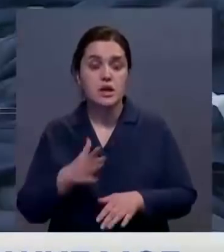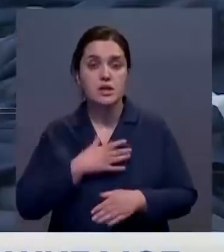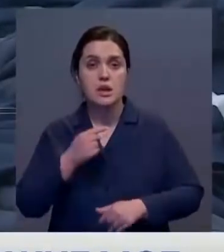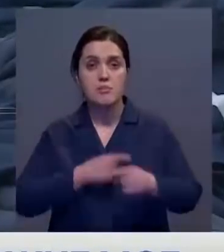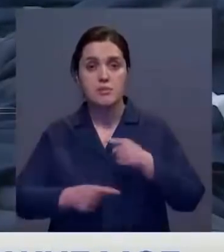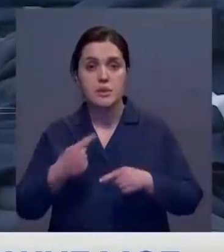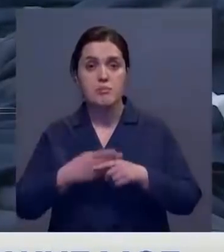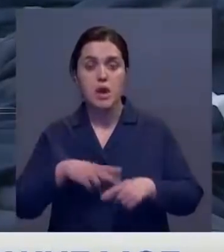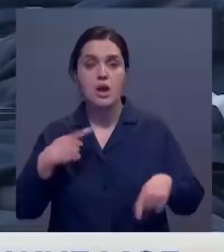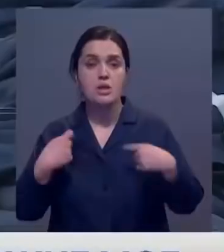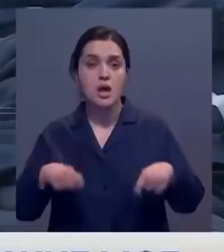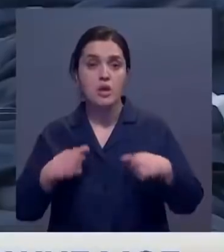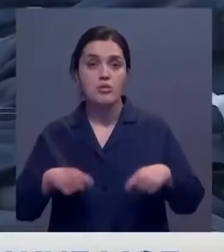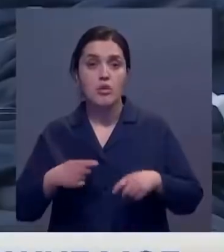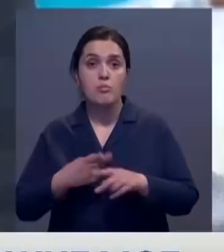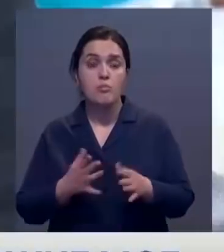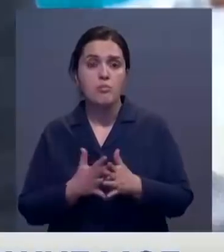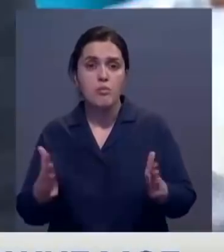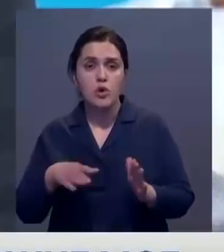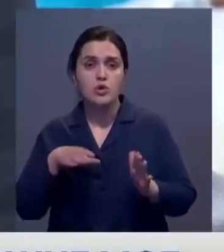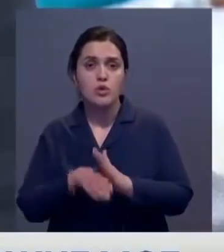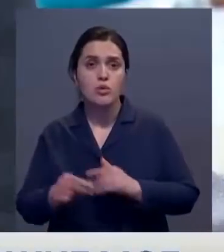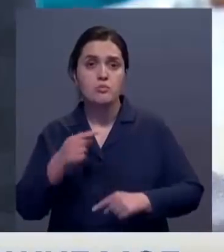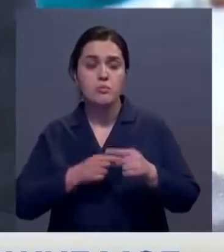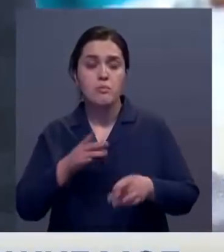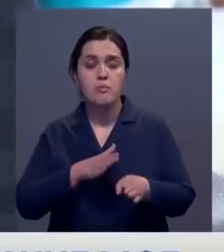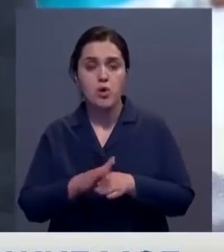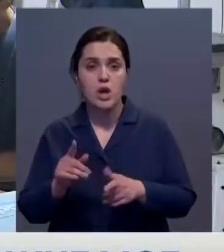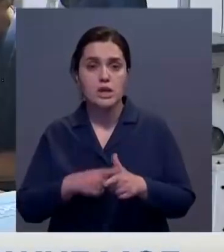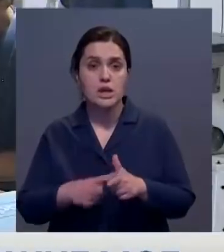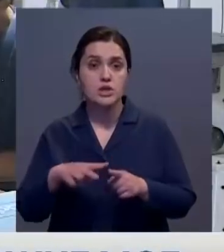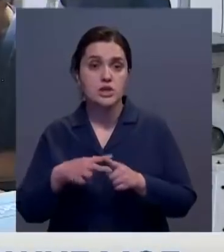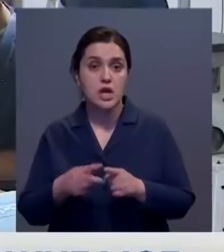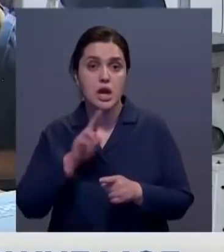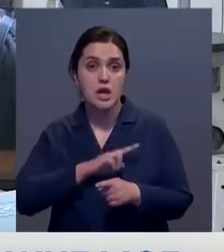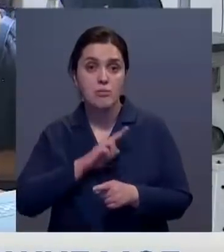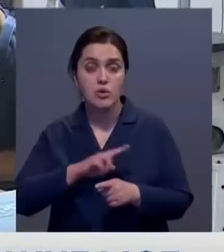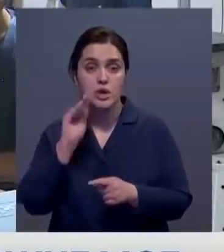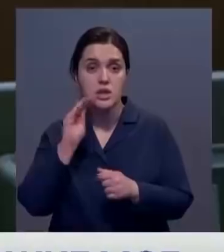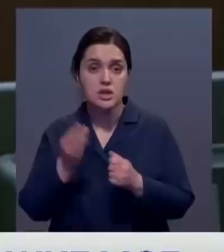остается торговля. При этом значительная доля предприятий полностью или частично работает в тени.